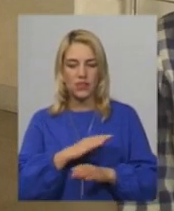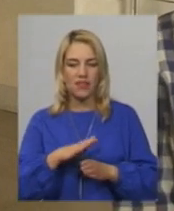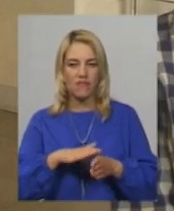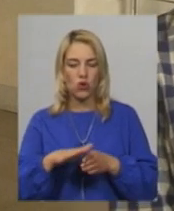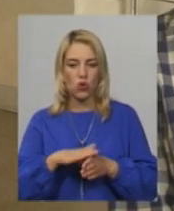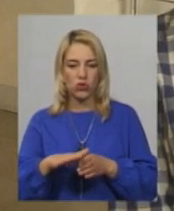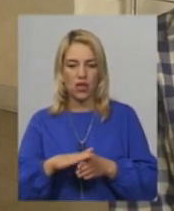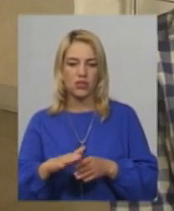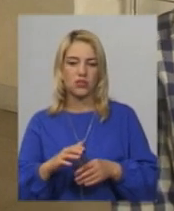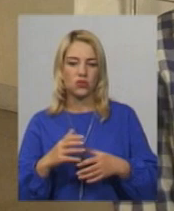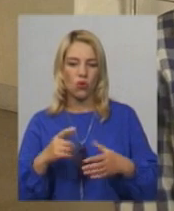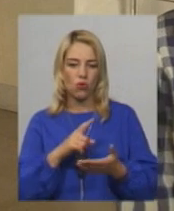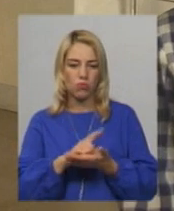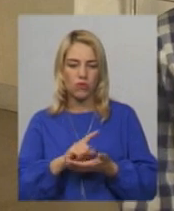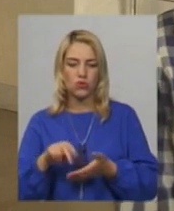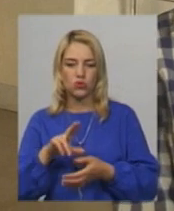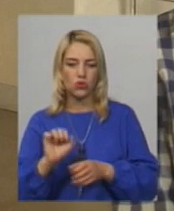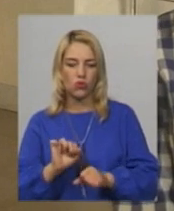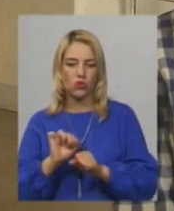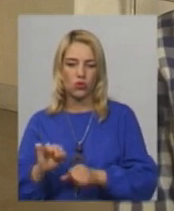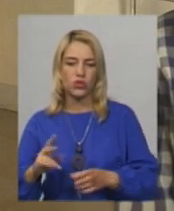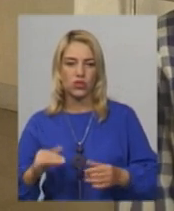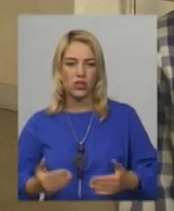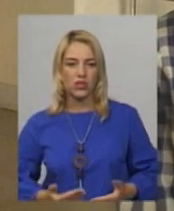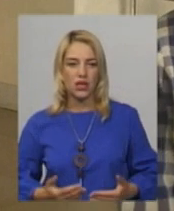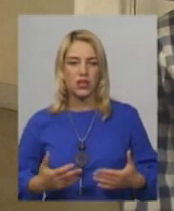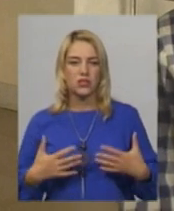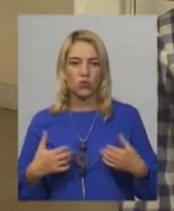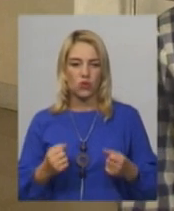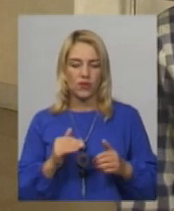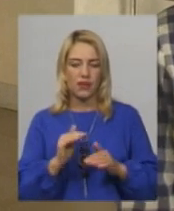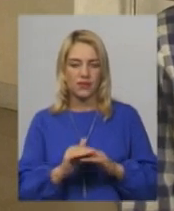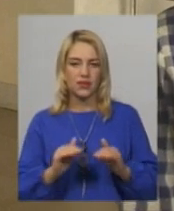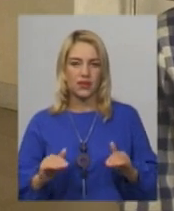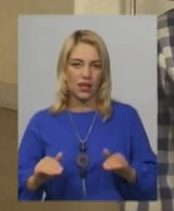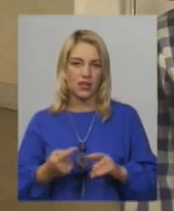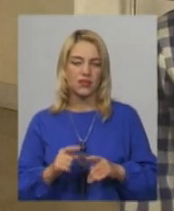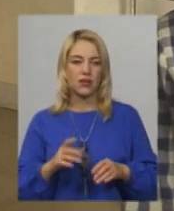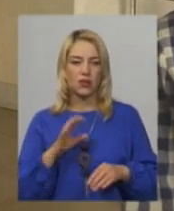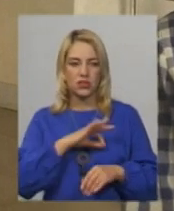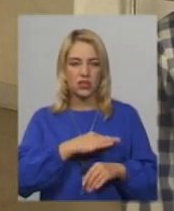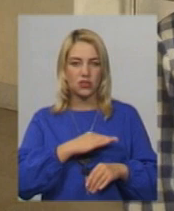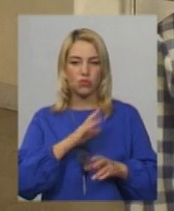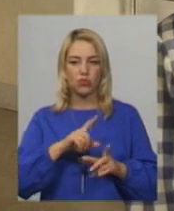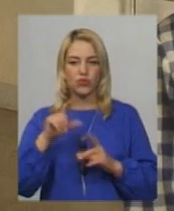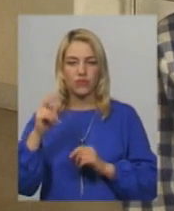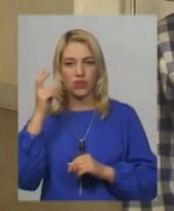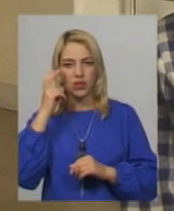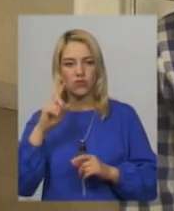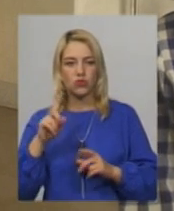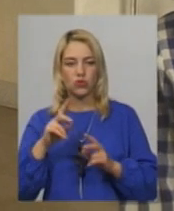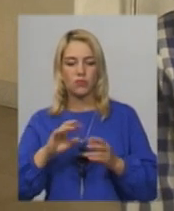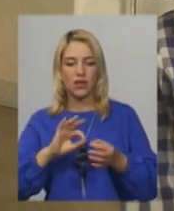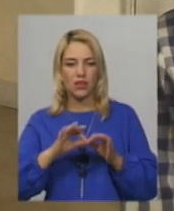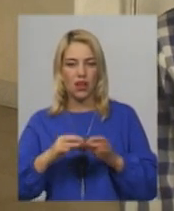охорони життя і здоров'я дітей. Розслідання триває, слідчо-оперативна група також наша буде виїжджати до Києва, щоб ретельно